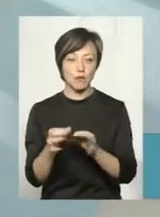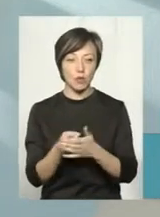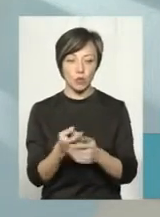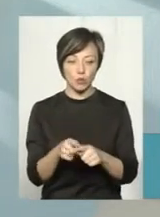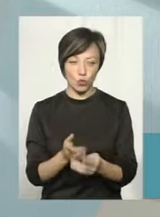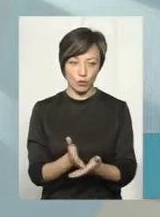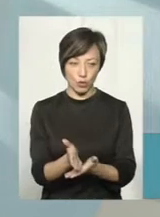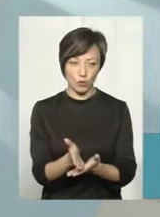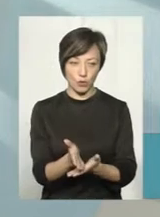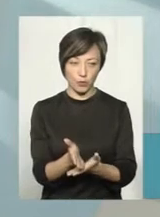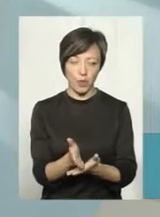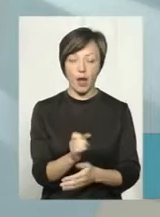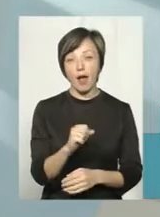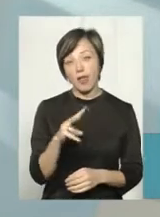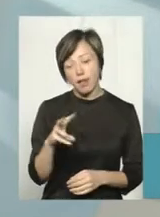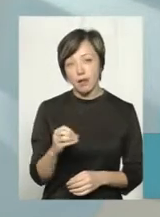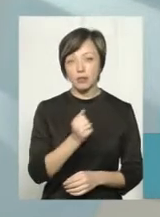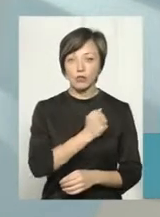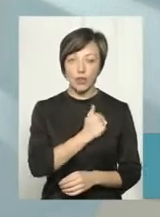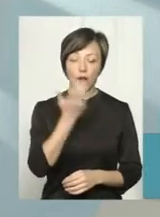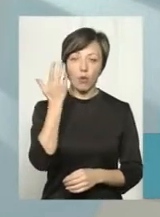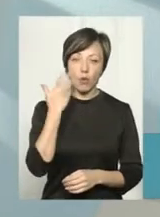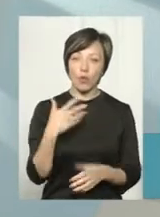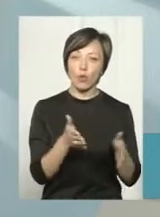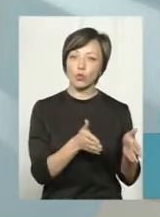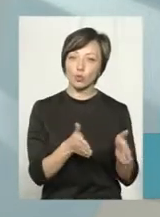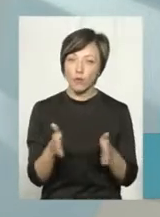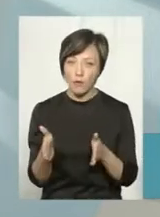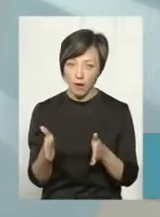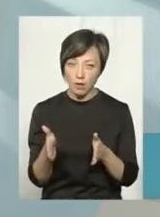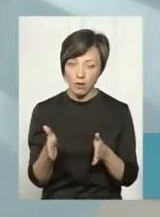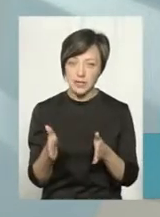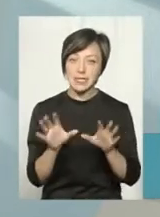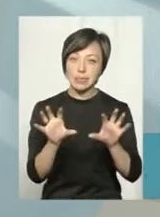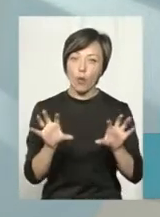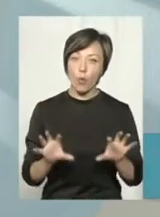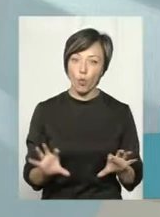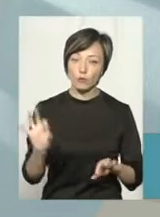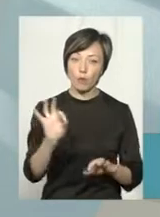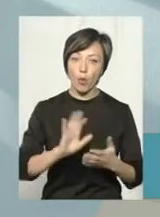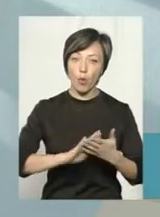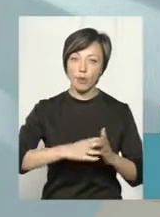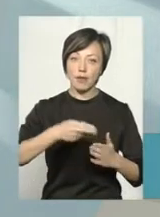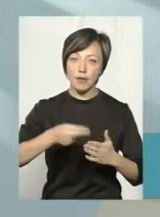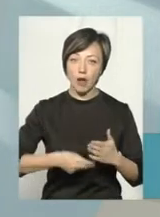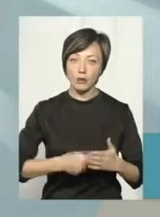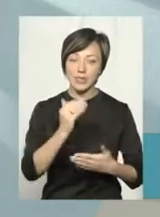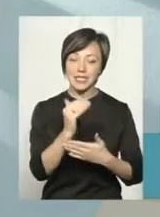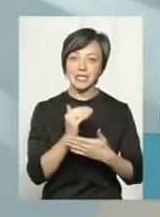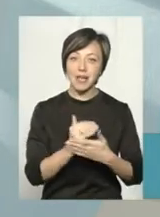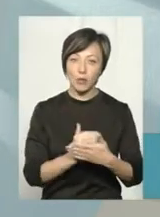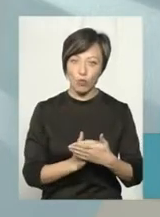шляху. Але, на жаль, коли готували закон про контрактну систему,